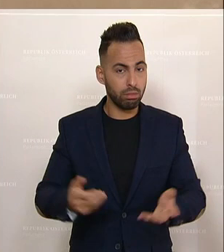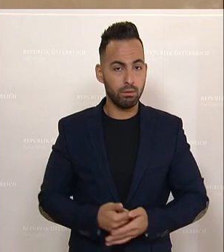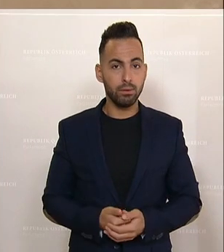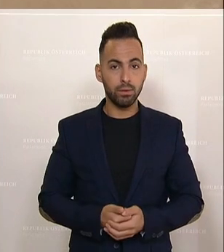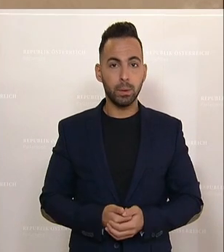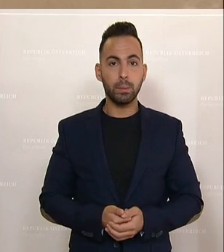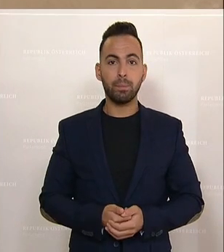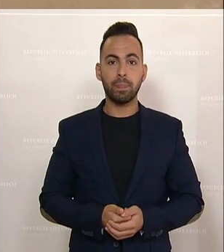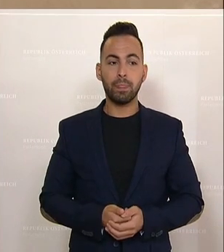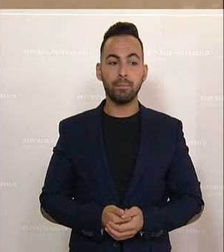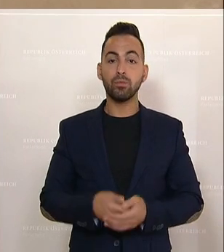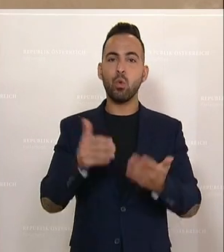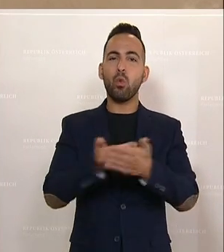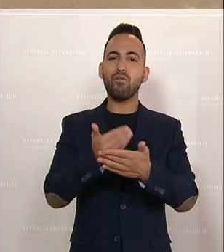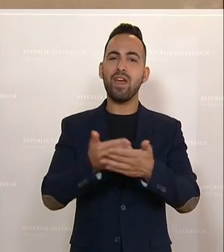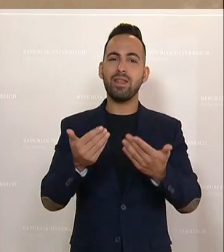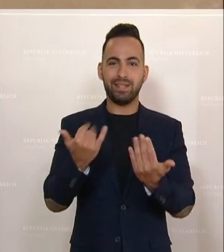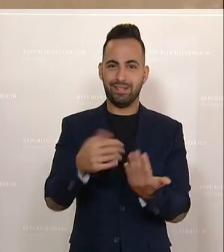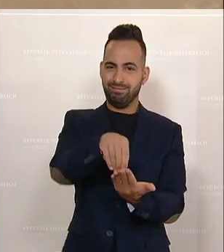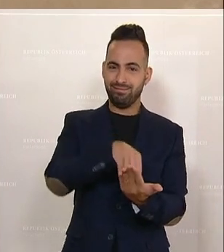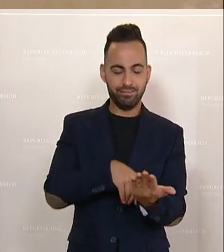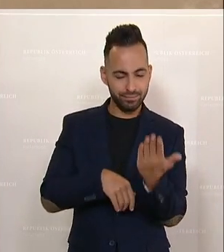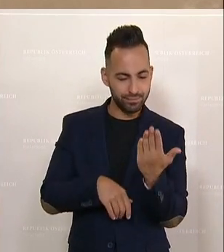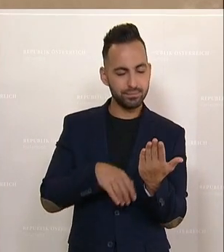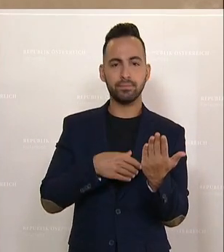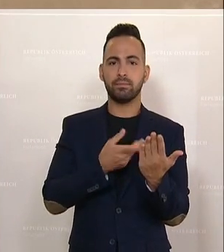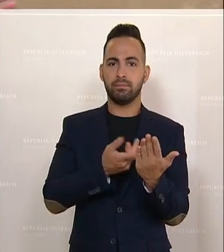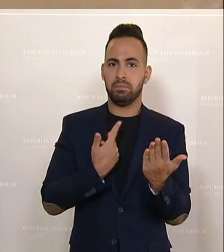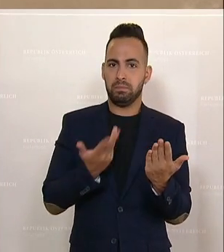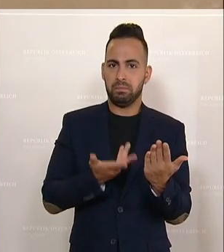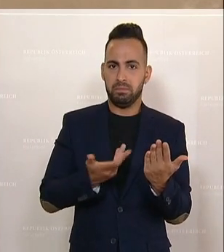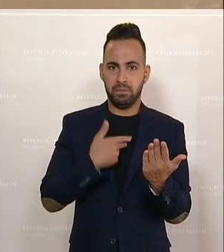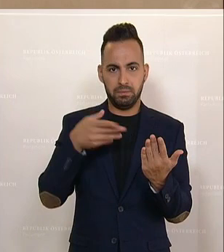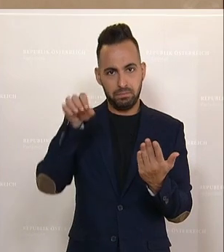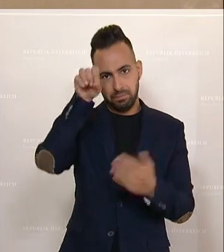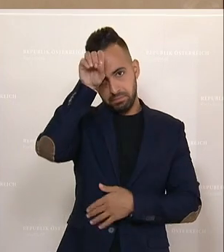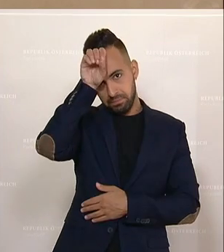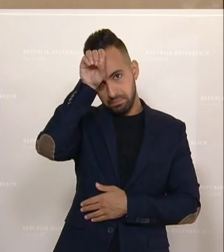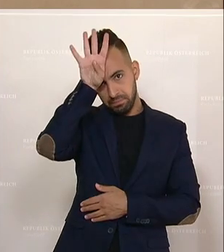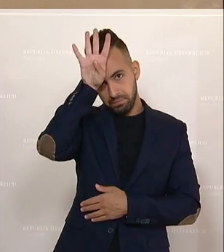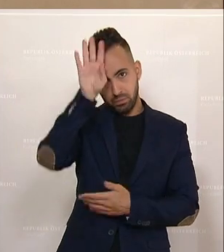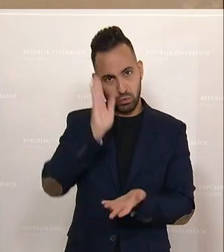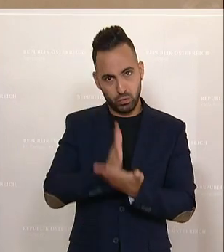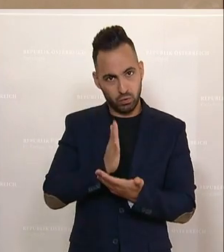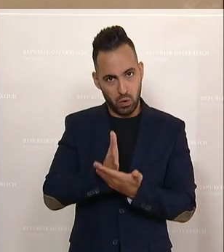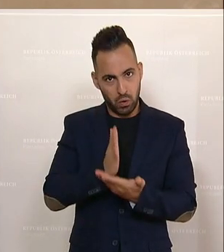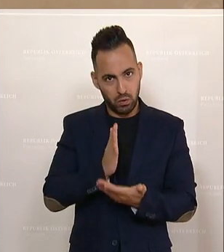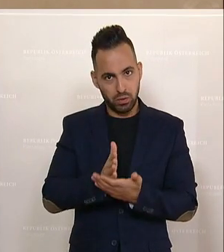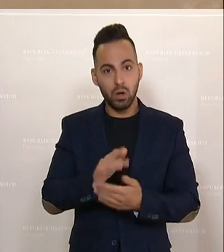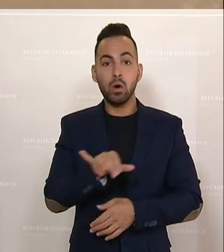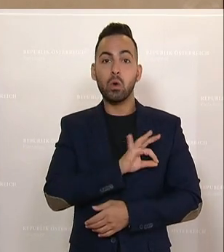Und die Novelle an sich, die jetzt da liegt, war sowieso haarströmend. Meine Kollegin Hildirim hat das ja schon gesagt. Eine